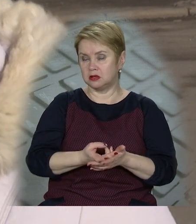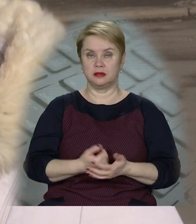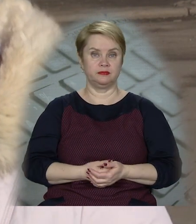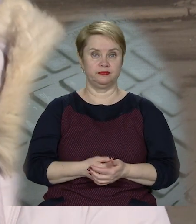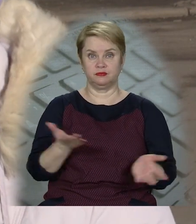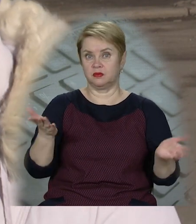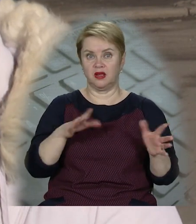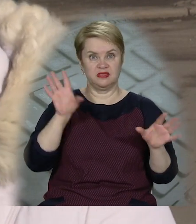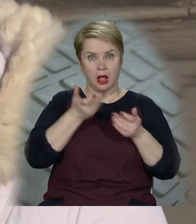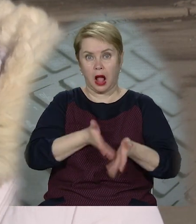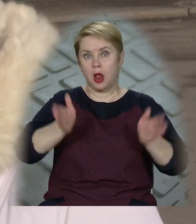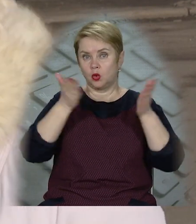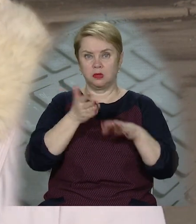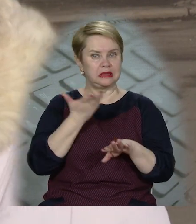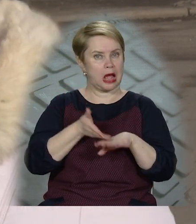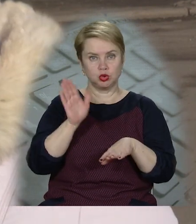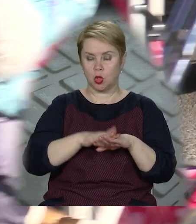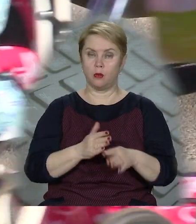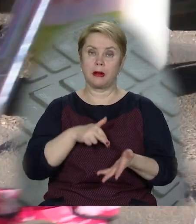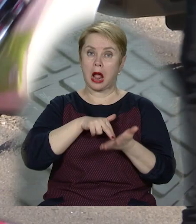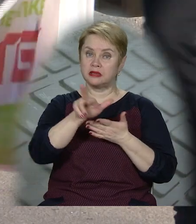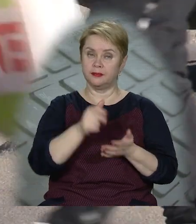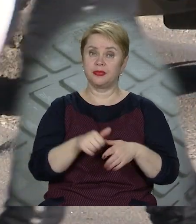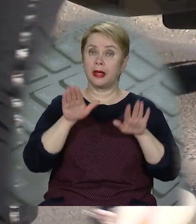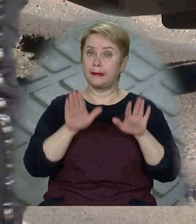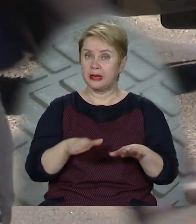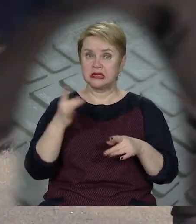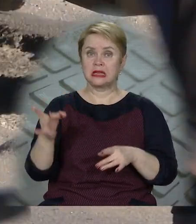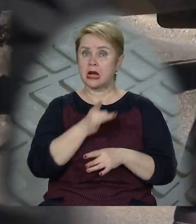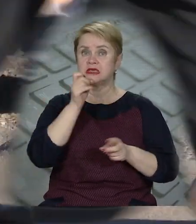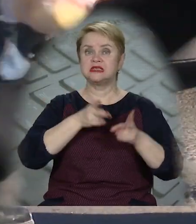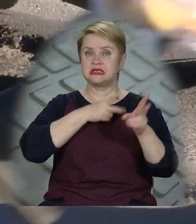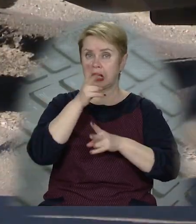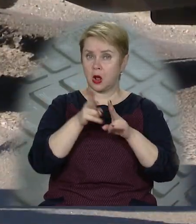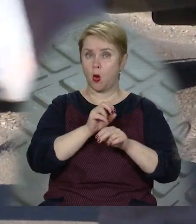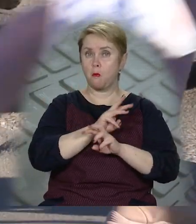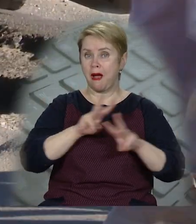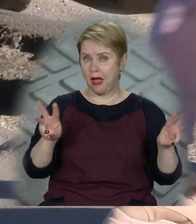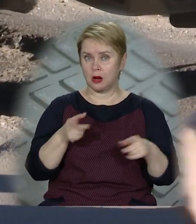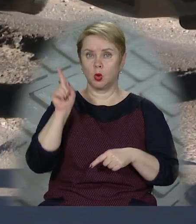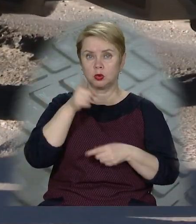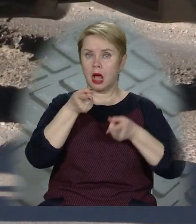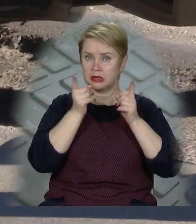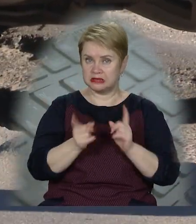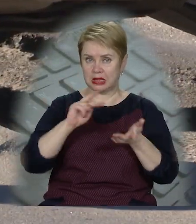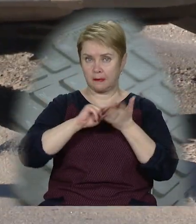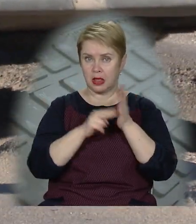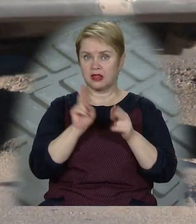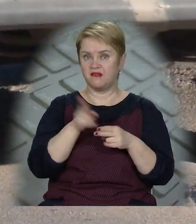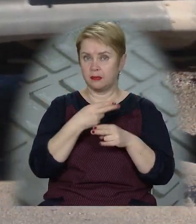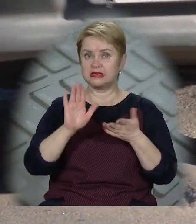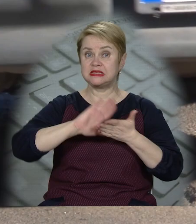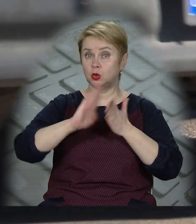Так що через оці всі колдобини важко проходити. Місцеві неодноразово скаржилися у мерію. І там дійсно планують